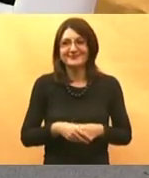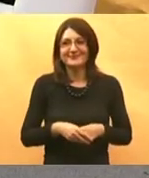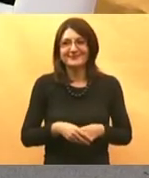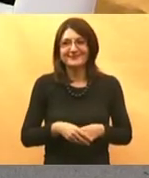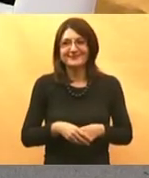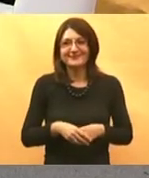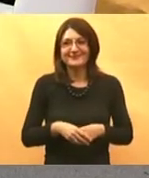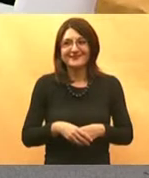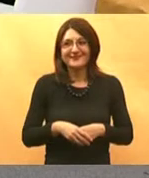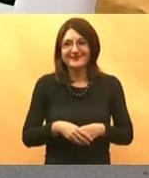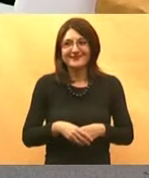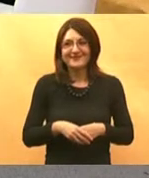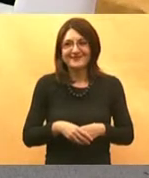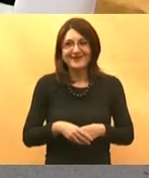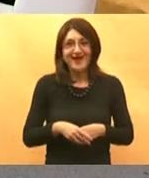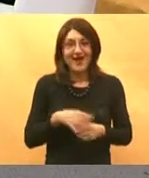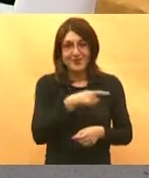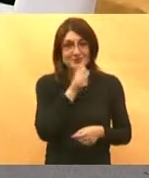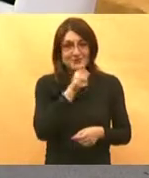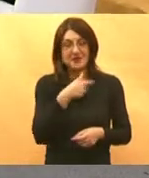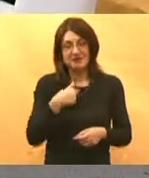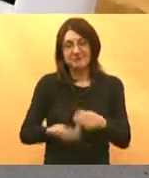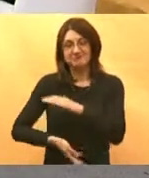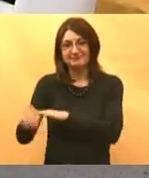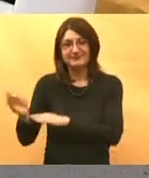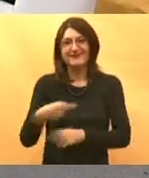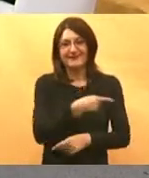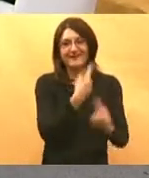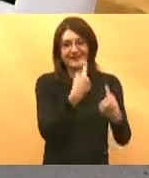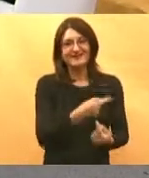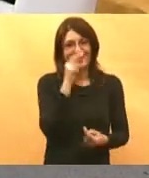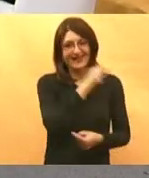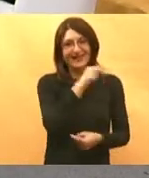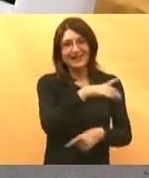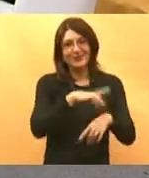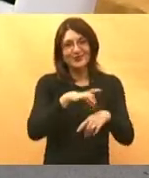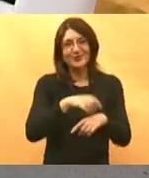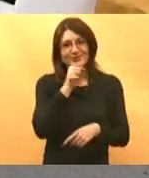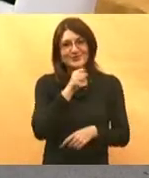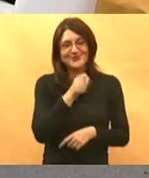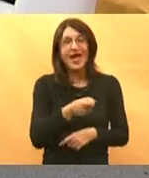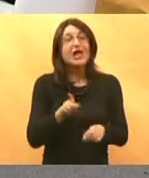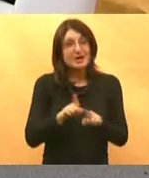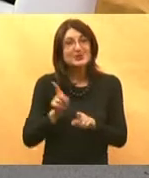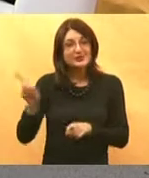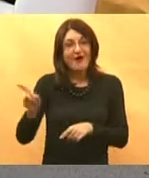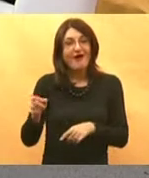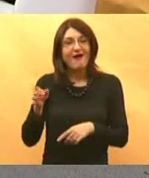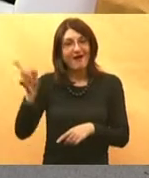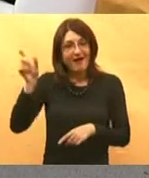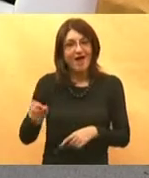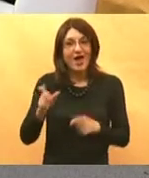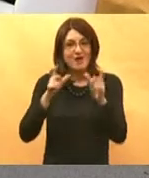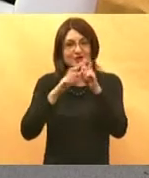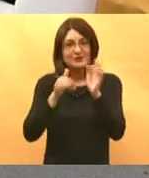recite ne idem ja van vi njega gledajte aha dobro ne ne mogu i vas gledati i vi ste mi ali sad mi je trenutno lječnik u fokusu